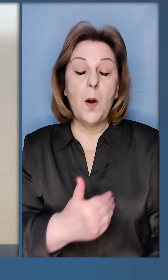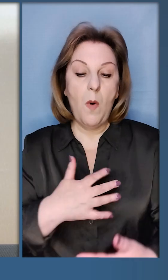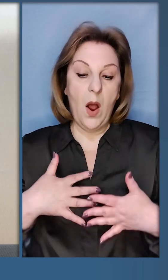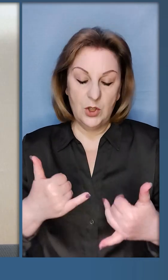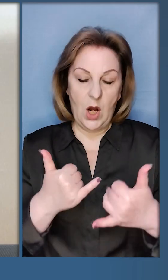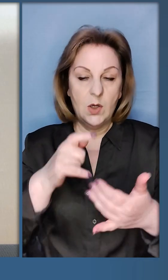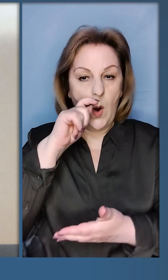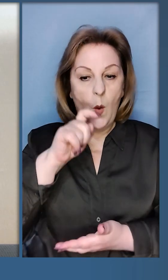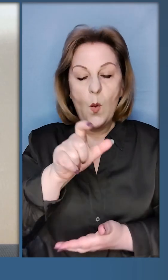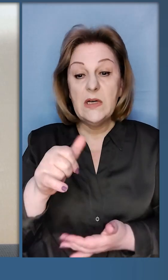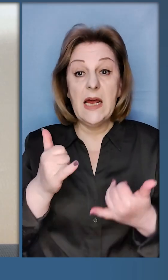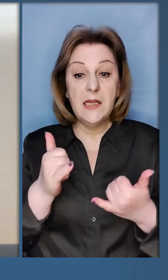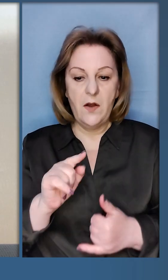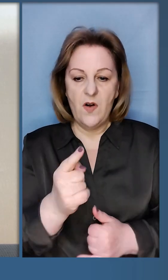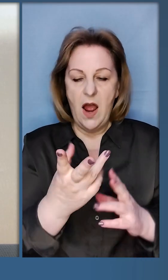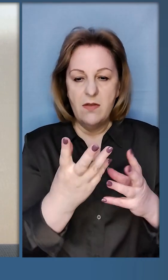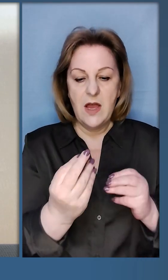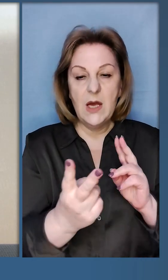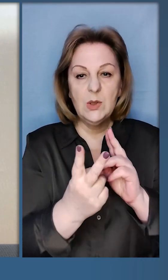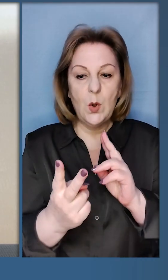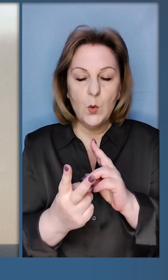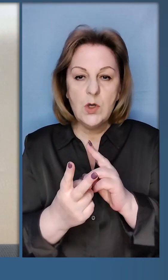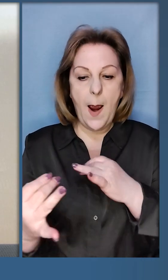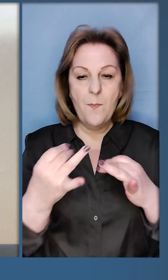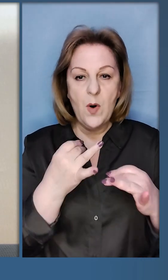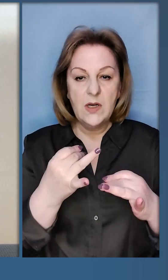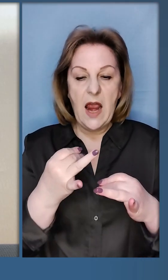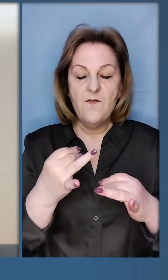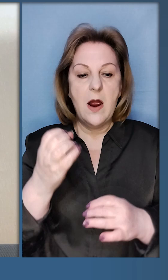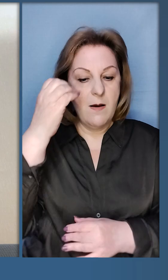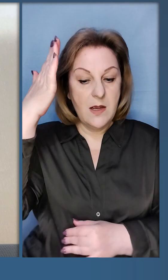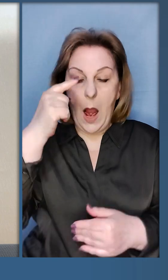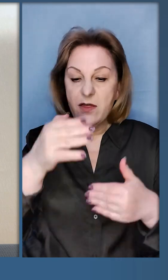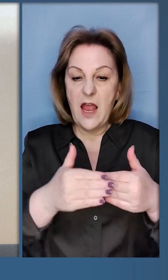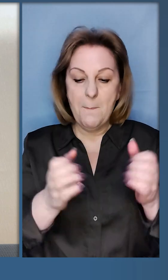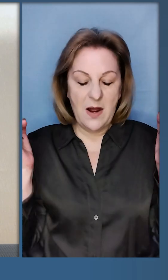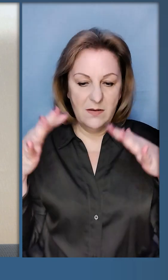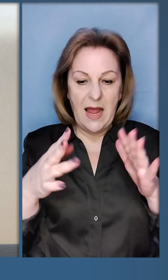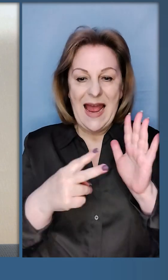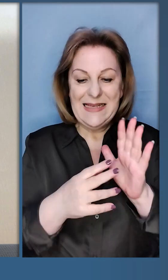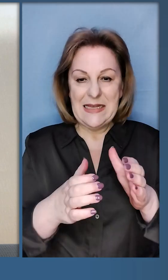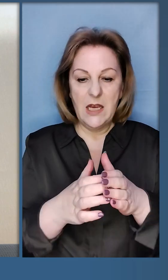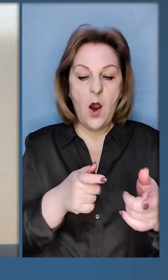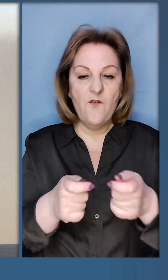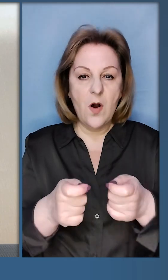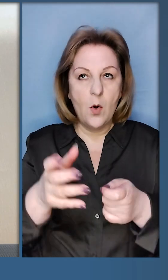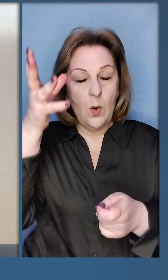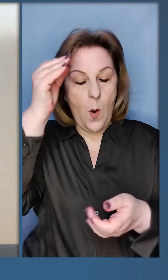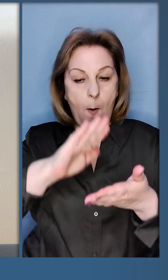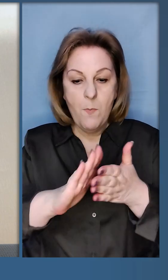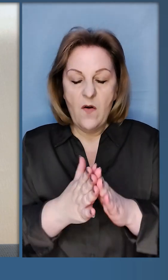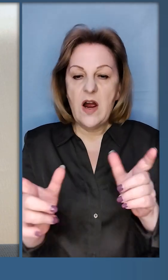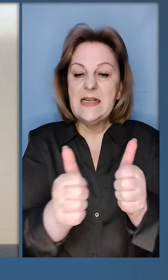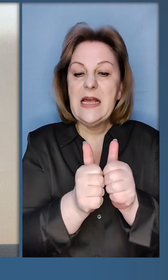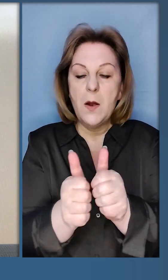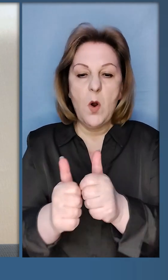Бажаю здоров'я, шановні українці! Сьогодні перший день зустрічей та перемовин в Японії напередодні саміту Сімки. Координуємо